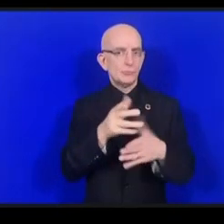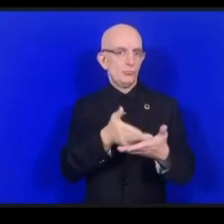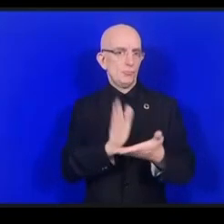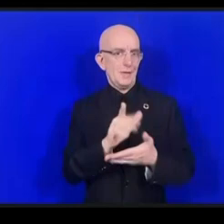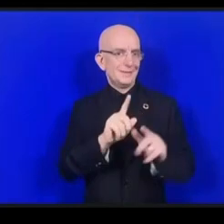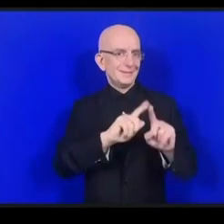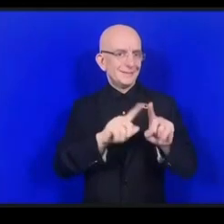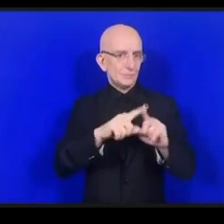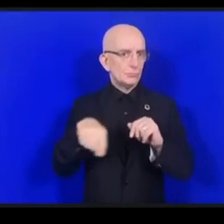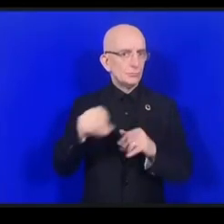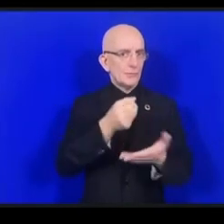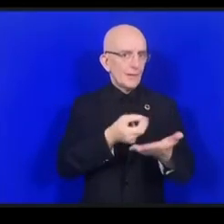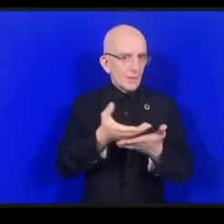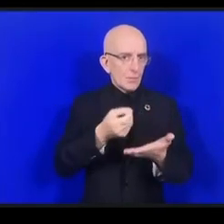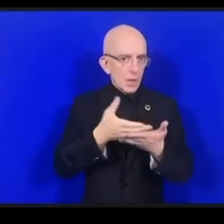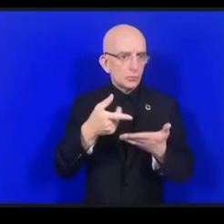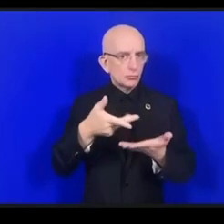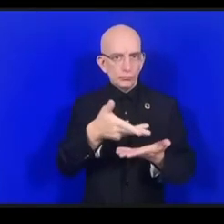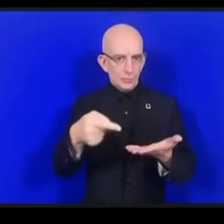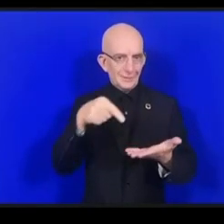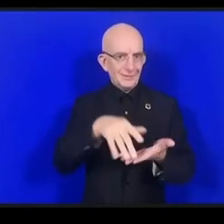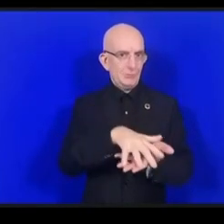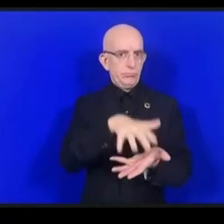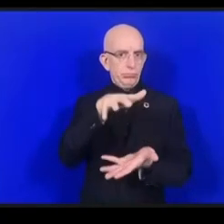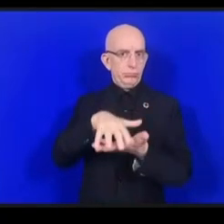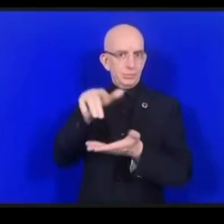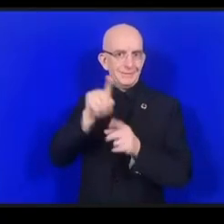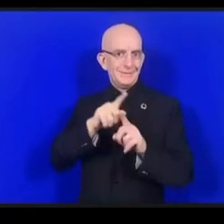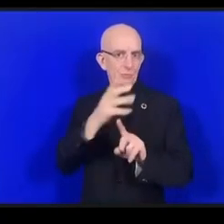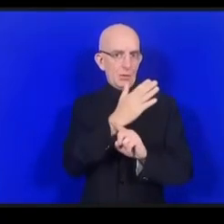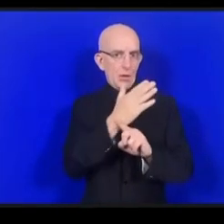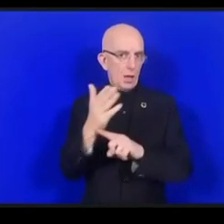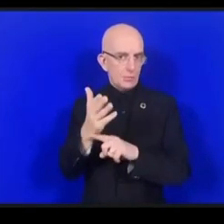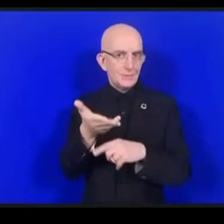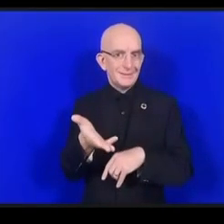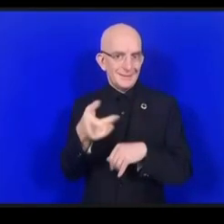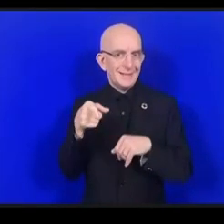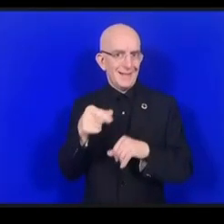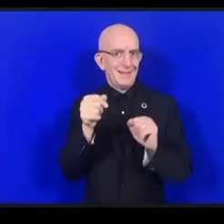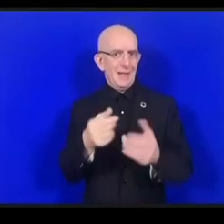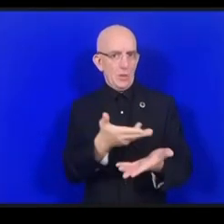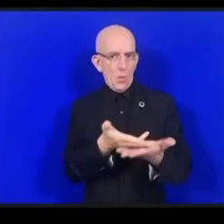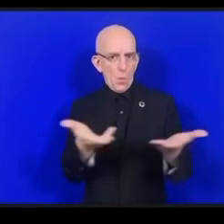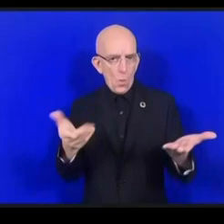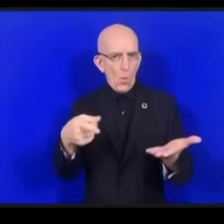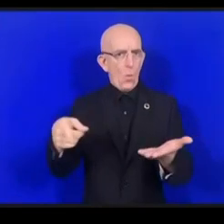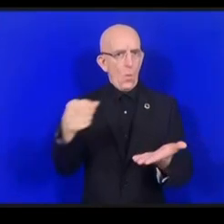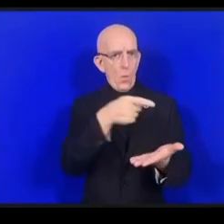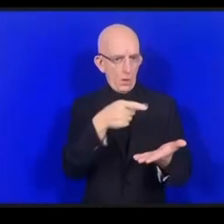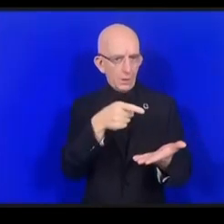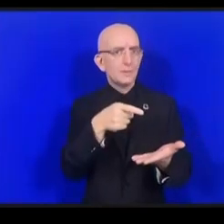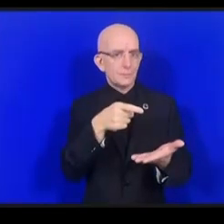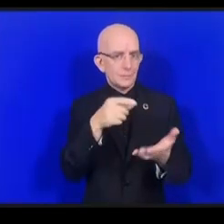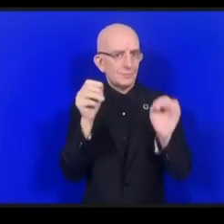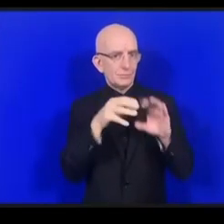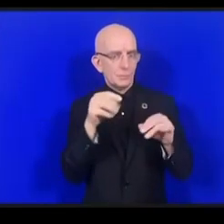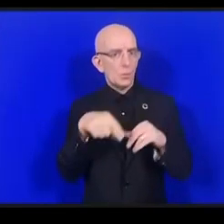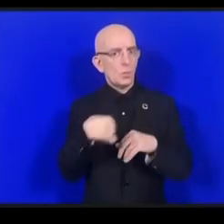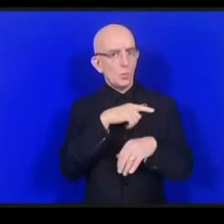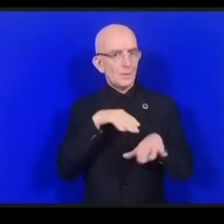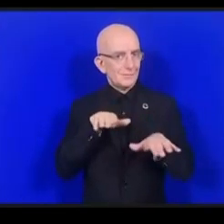المعلومات أخذينا بعين الاعتبار أهمية نشر الوعي إن التخطيط